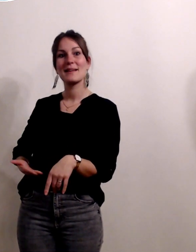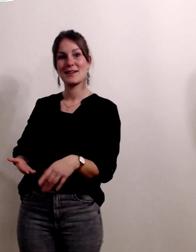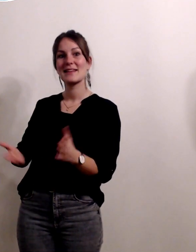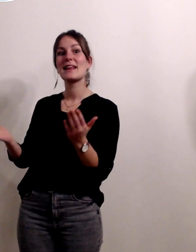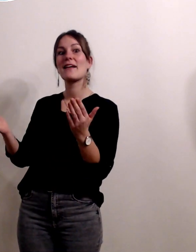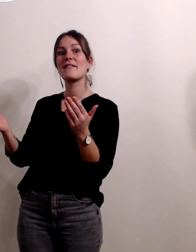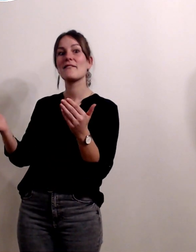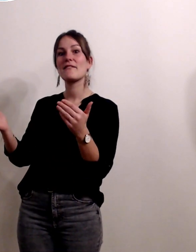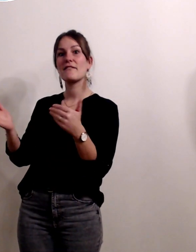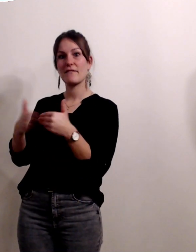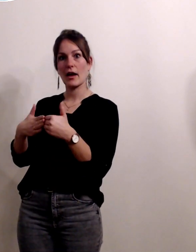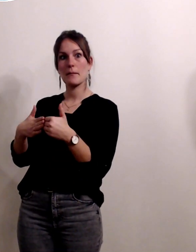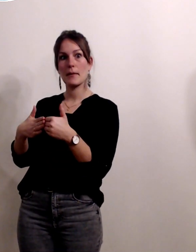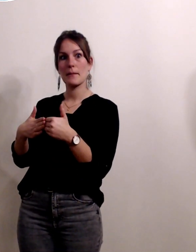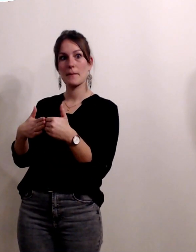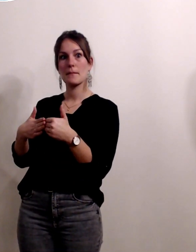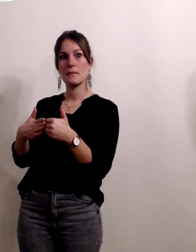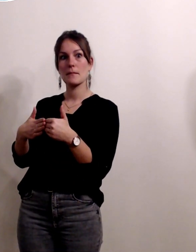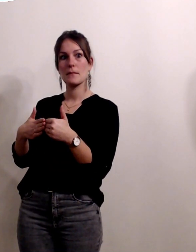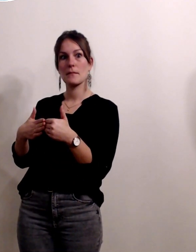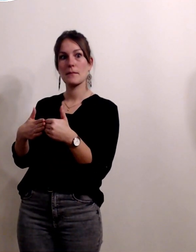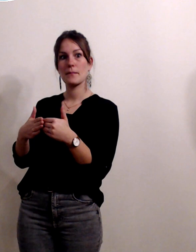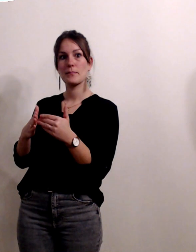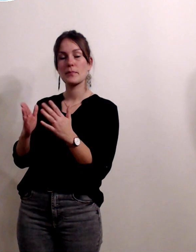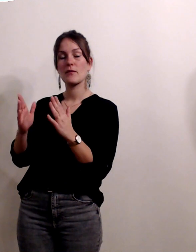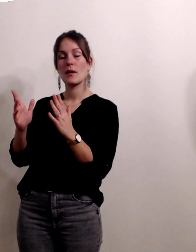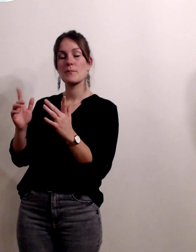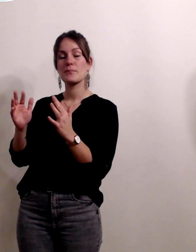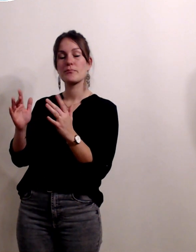Asinon pourquoi il permet la maison de